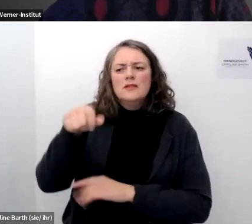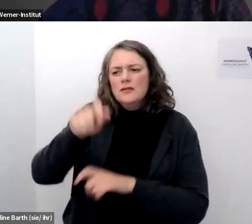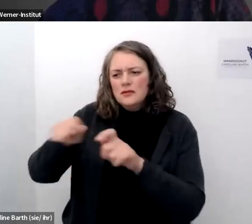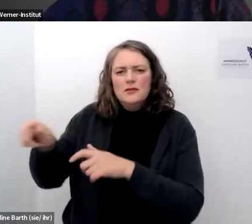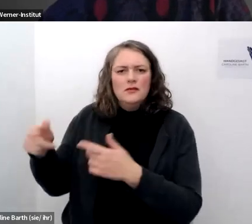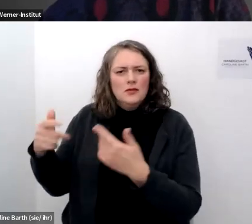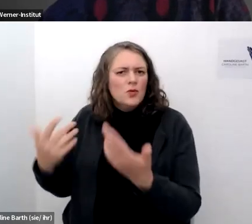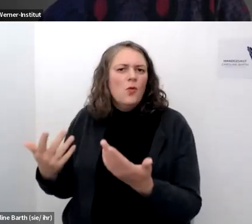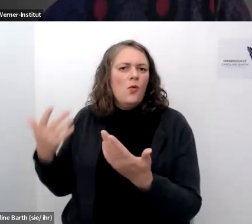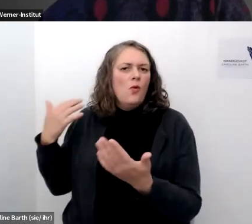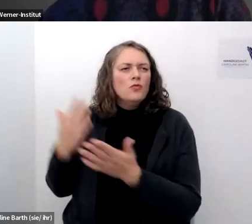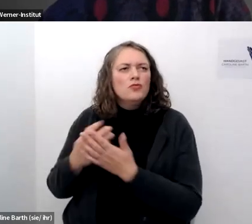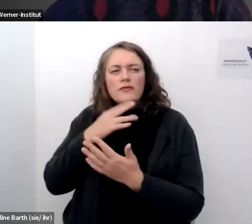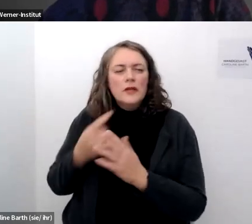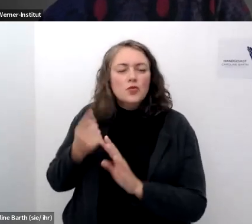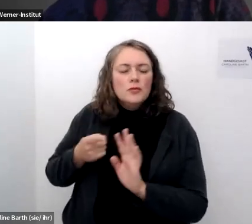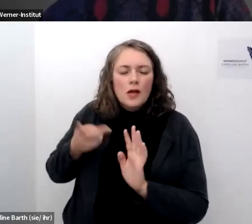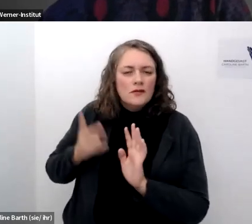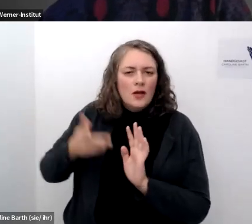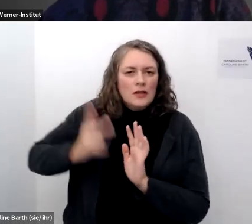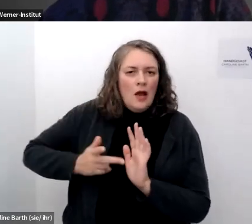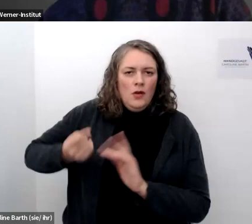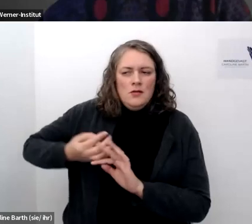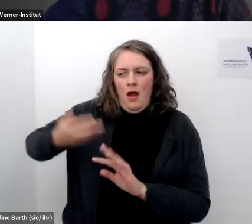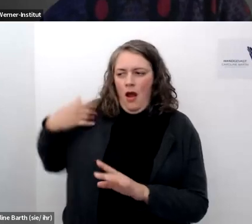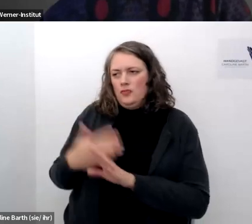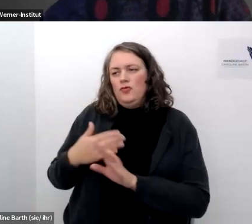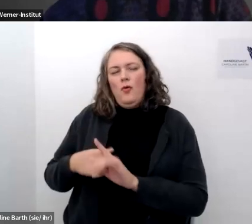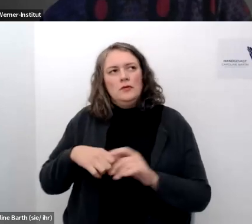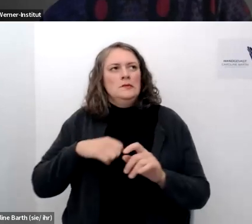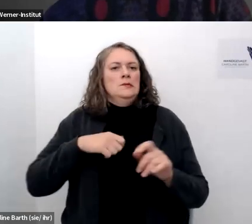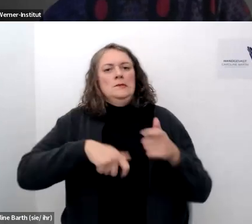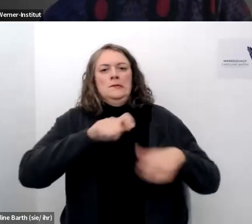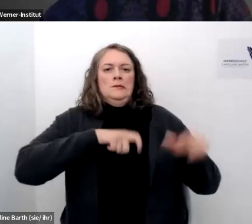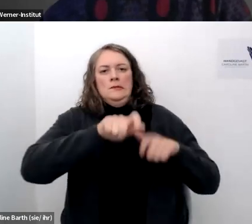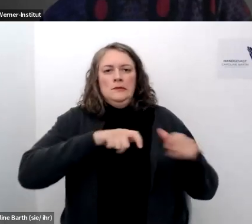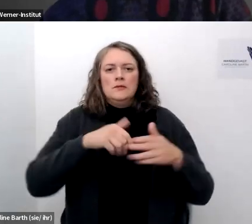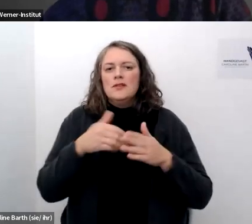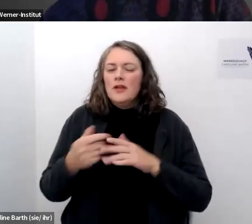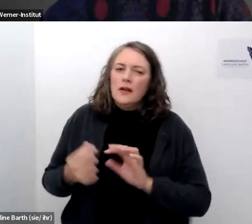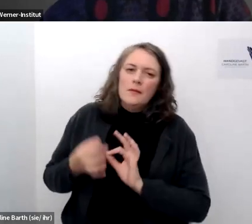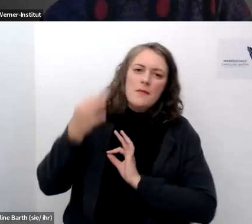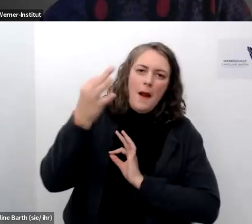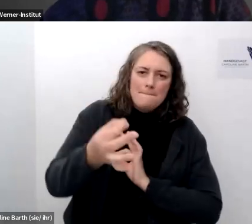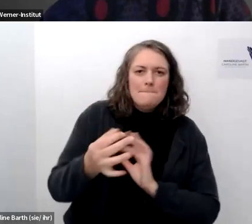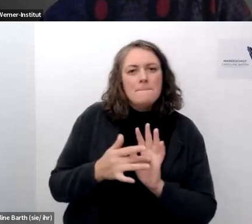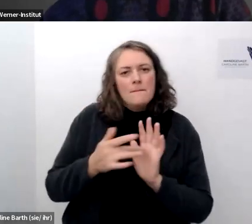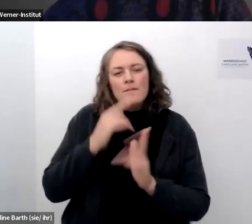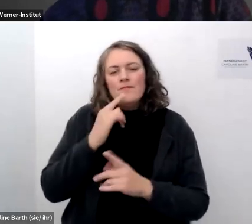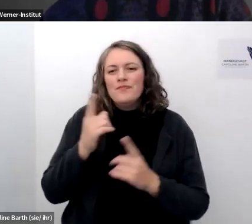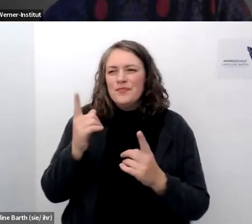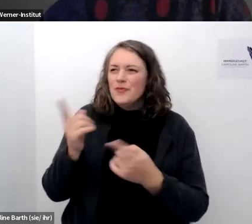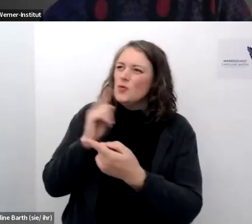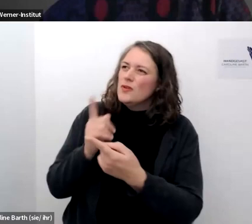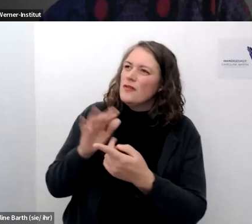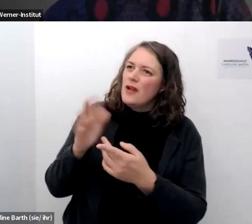daher sozusagen ist glaube ich auch da wichtig diesen brückenschlag zu machen von also weil du auch meintest ne vielleicht ist es besser bei